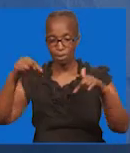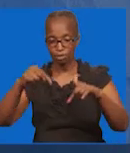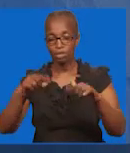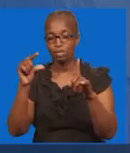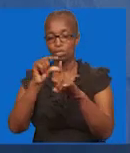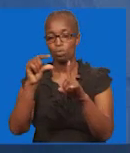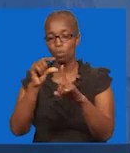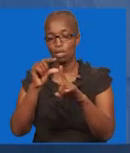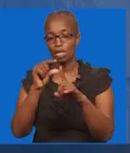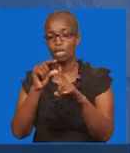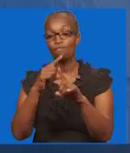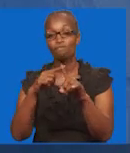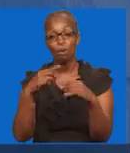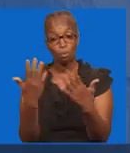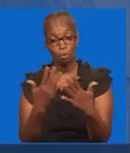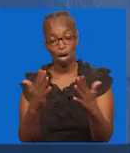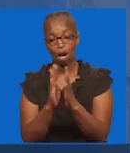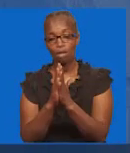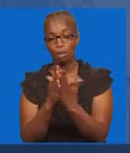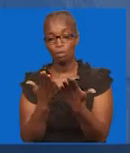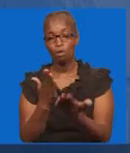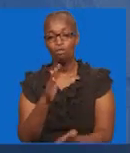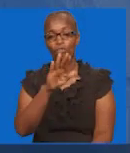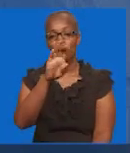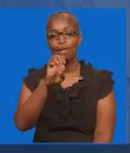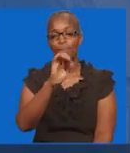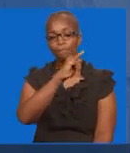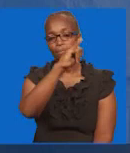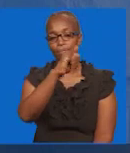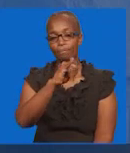Neno letu, la siku ya letu tasoma kutoka kitabu cha Ezekieli